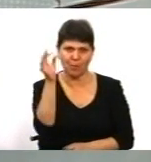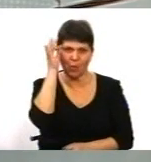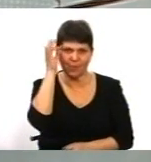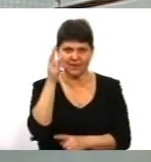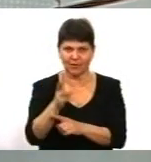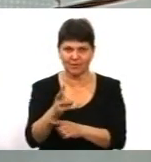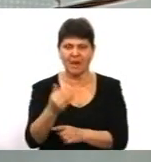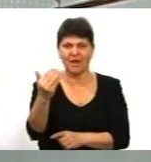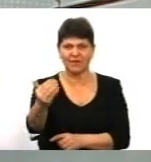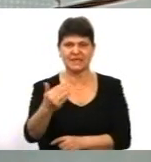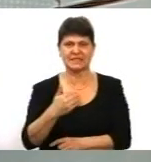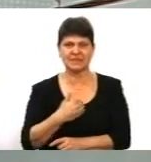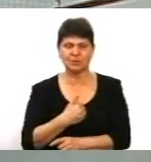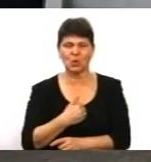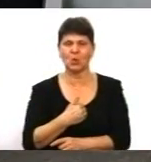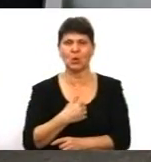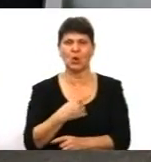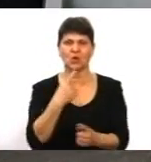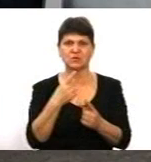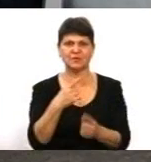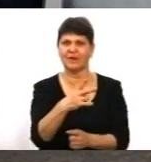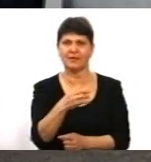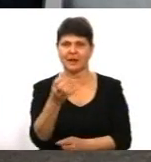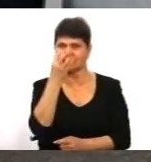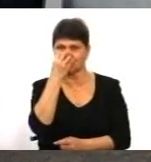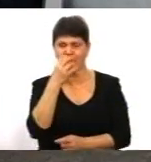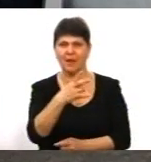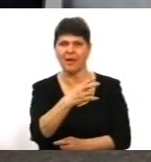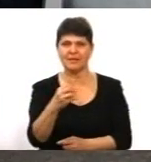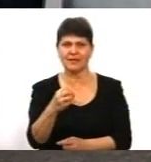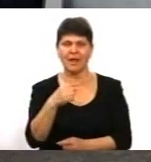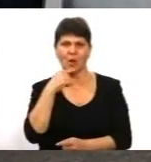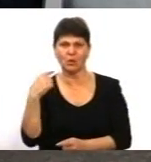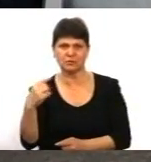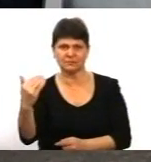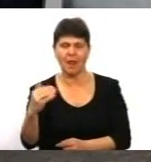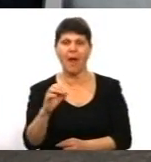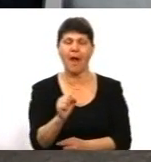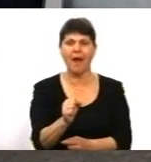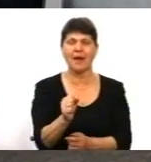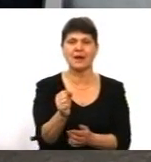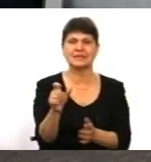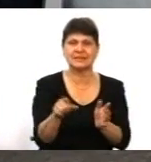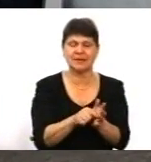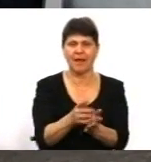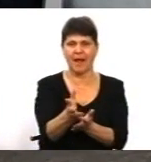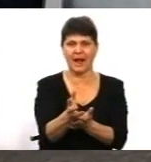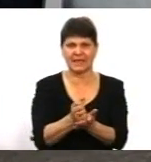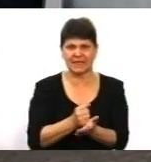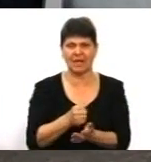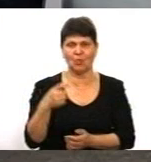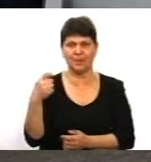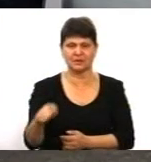розмовляли не як з клоуном, не як з малоросом, а як з кандидатом президента. Я хотів би наголосити, що якщо ви